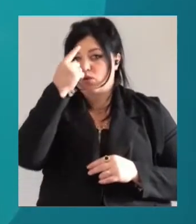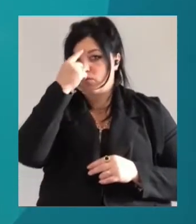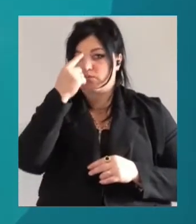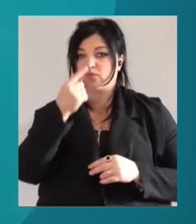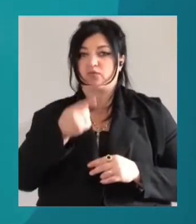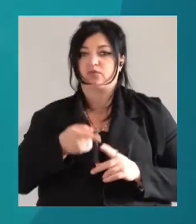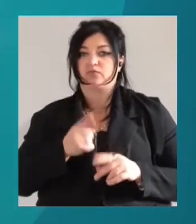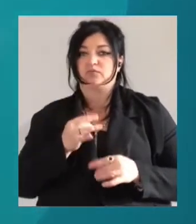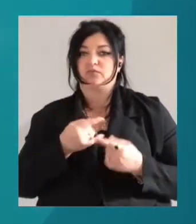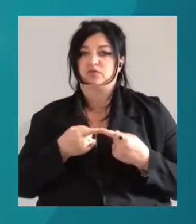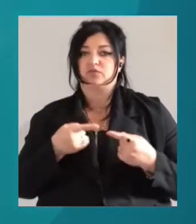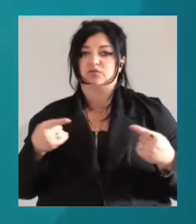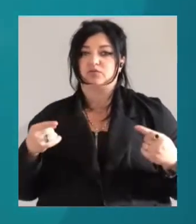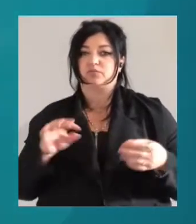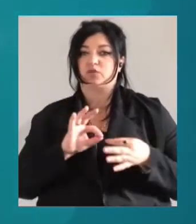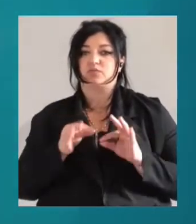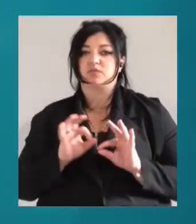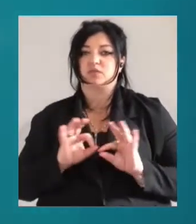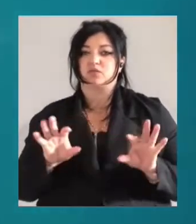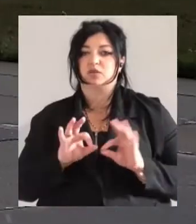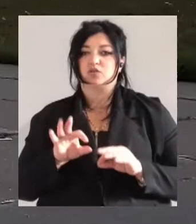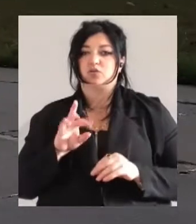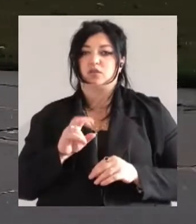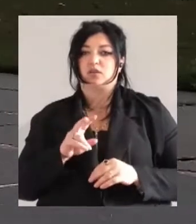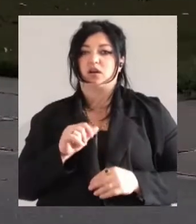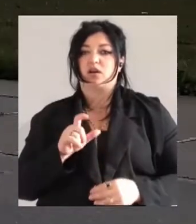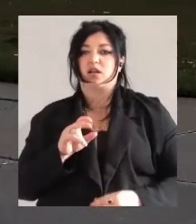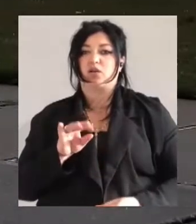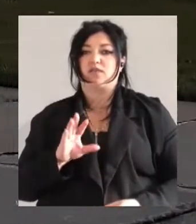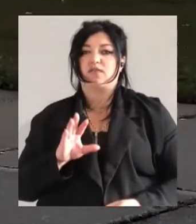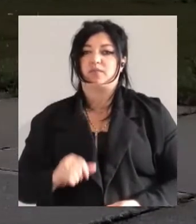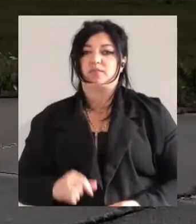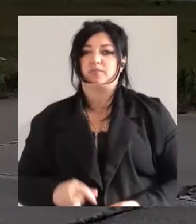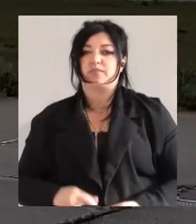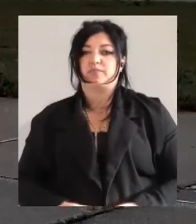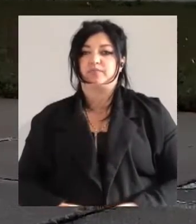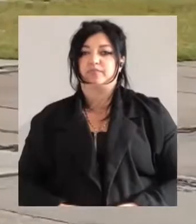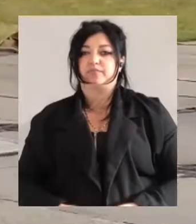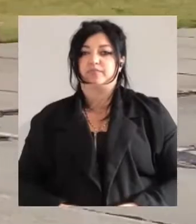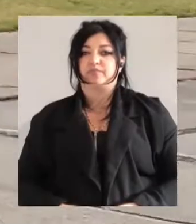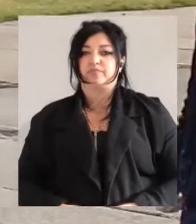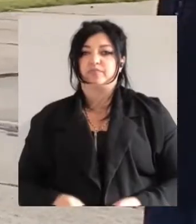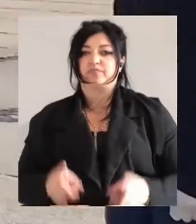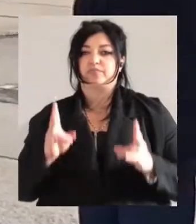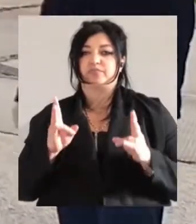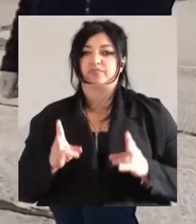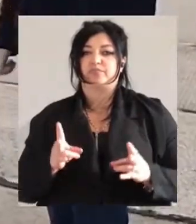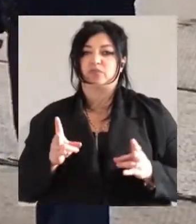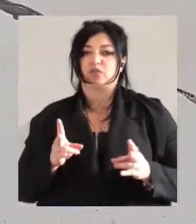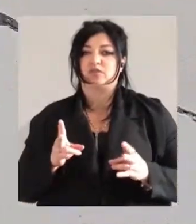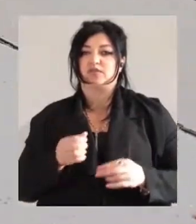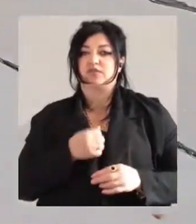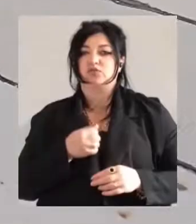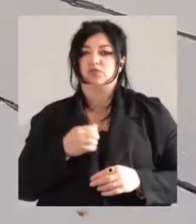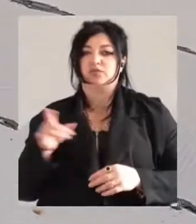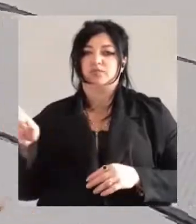іншими. Подробиці розкаже Олена Халілова. Поранені військові прибули літаком із Дніпра. Там